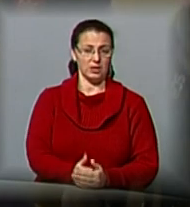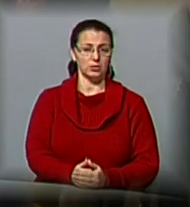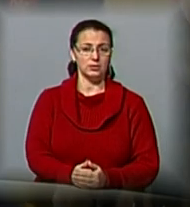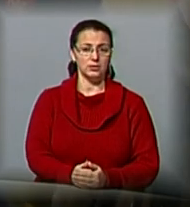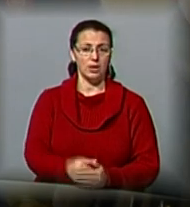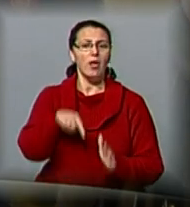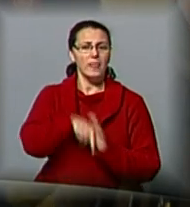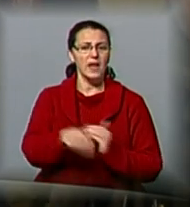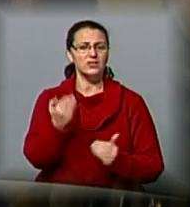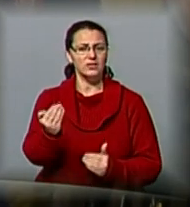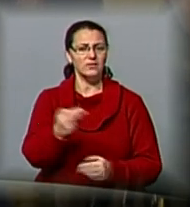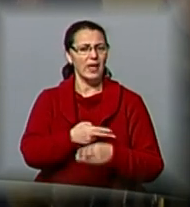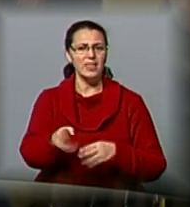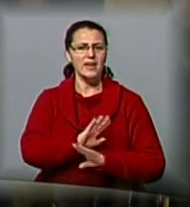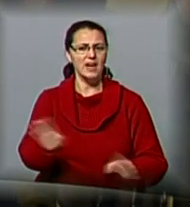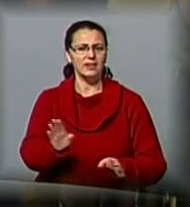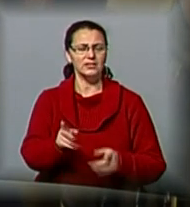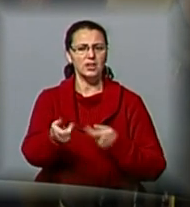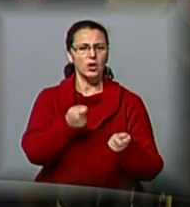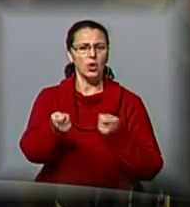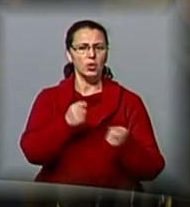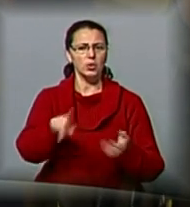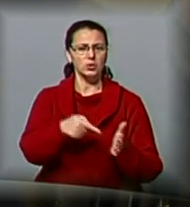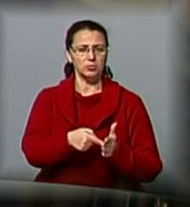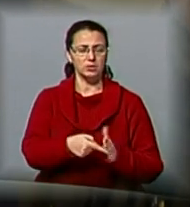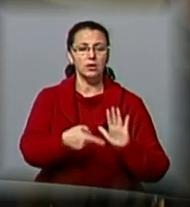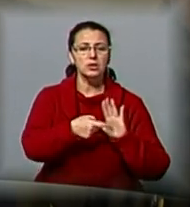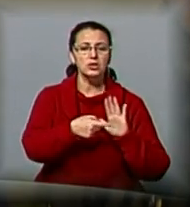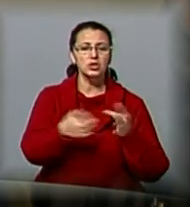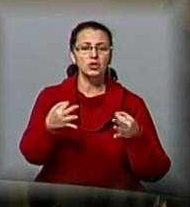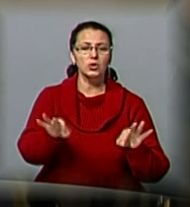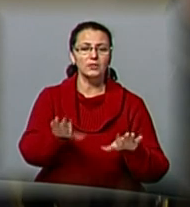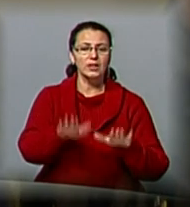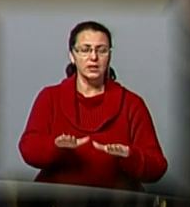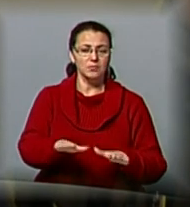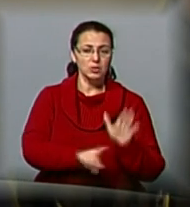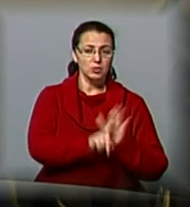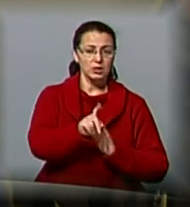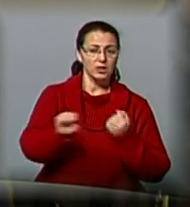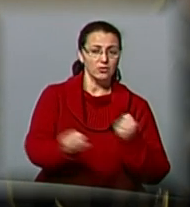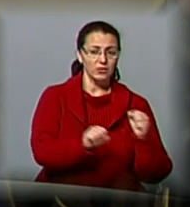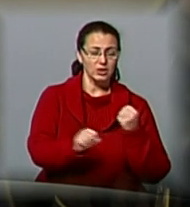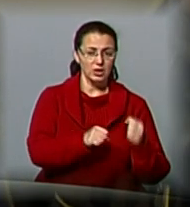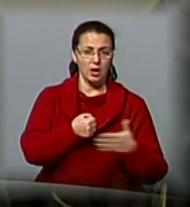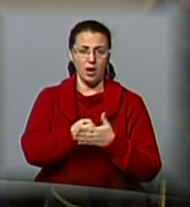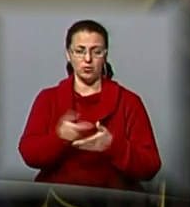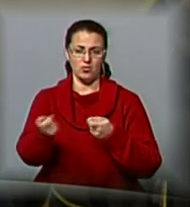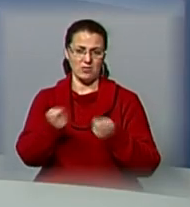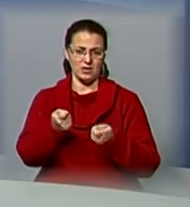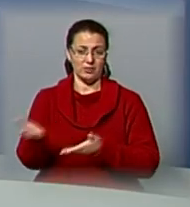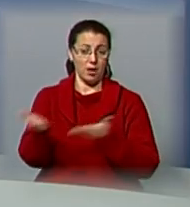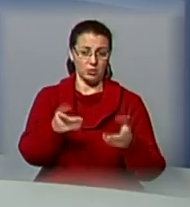неякісно адмініструєте місто? 600 вакансій від двірника до керівника підприємства приходьте організовувати.